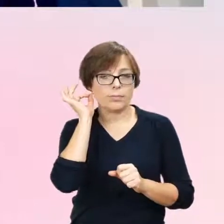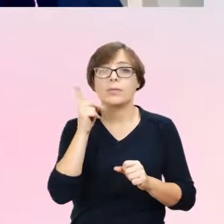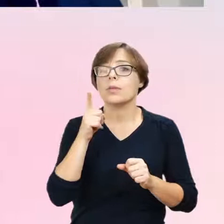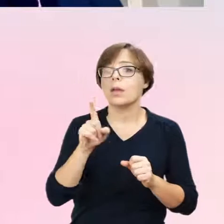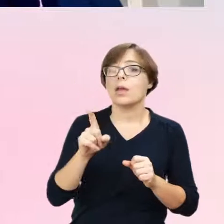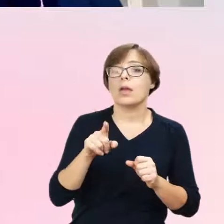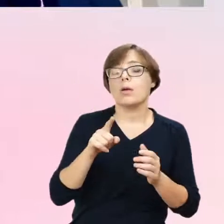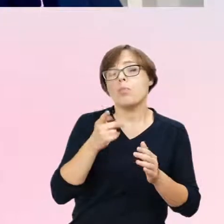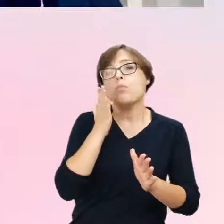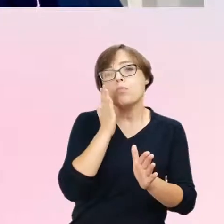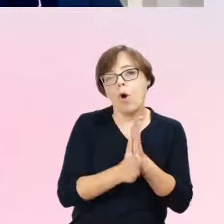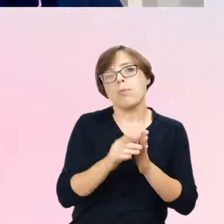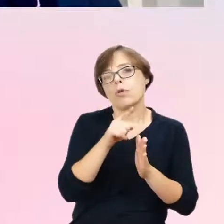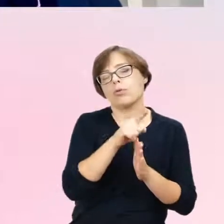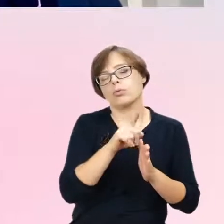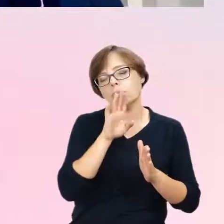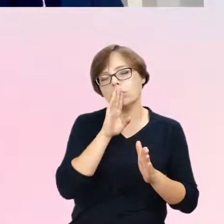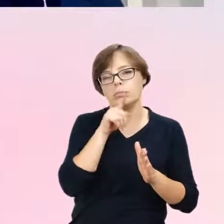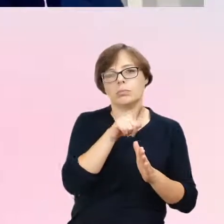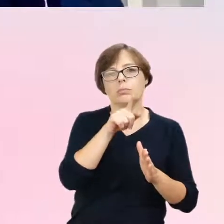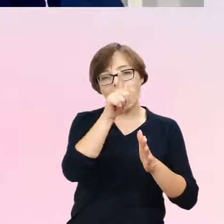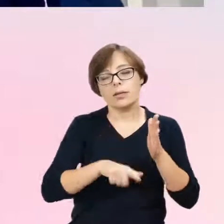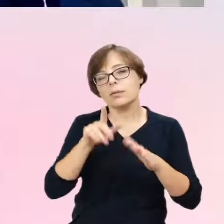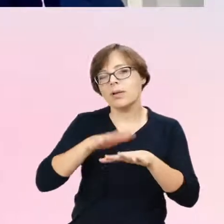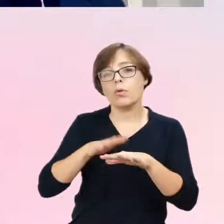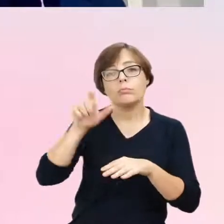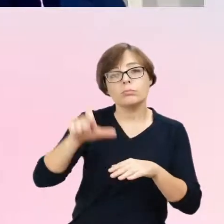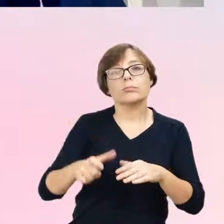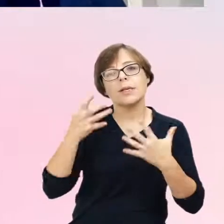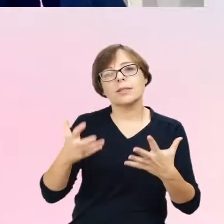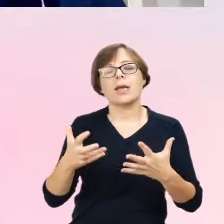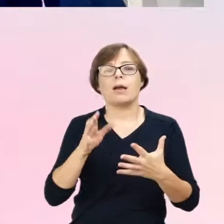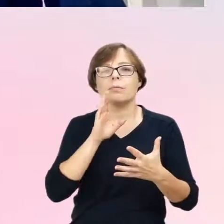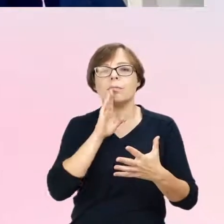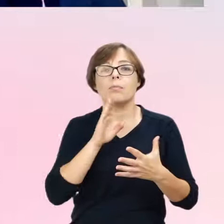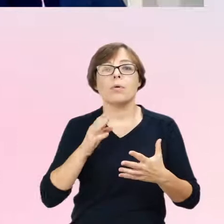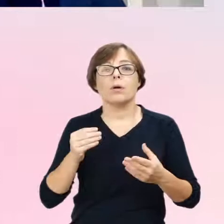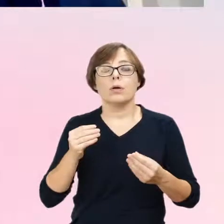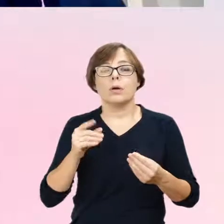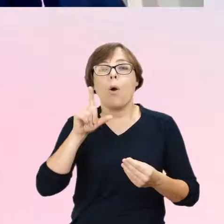przeciwnej niż płeć oznaczona przy urodzeniu. I